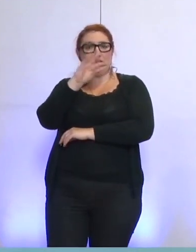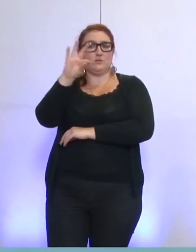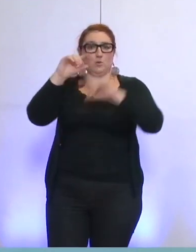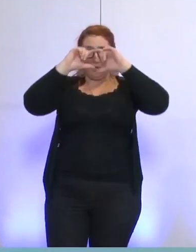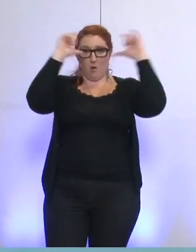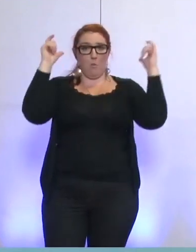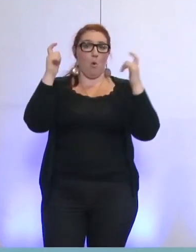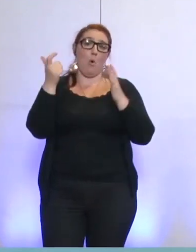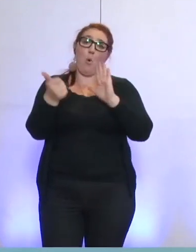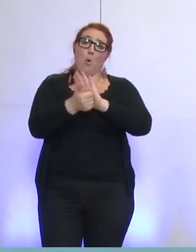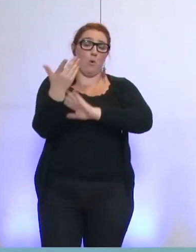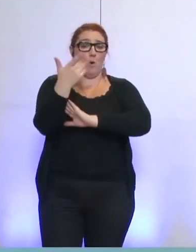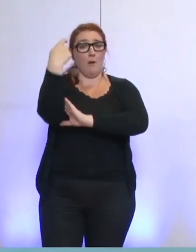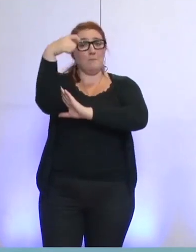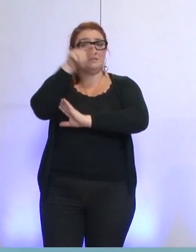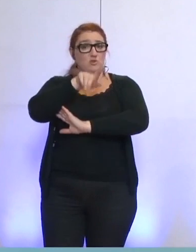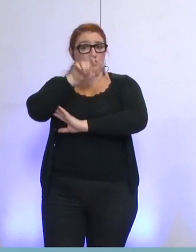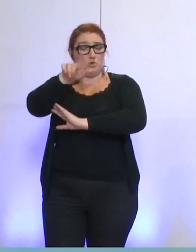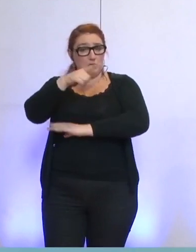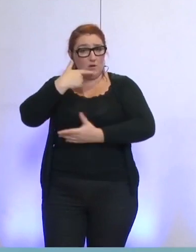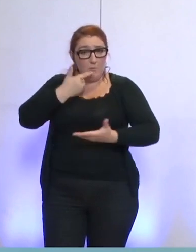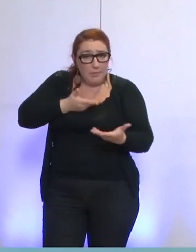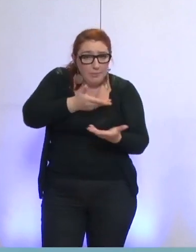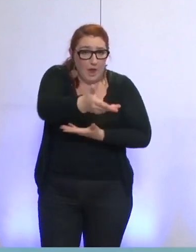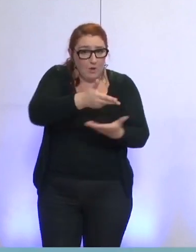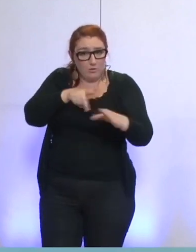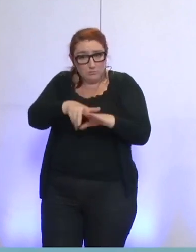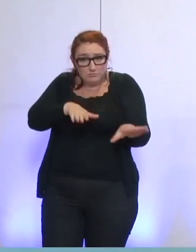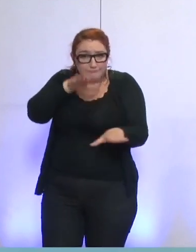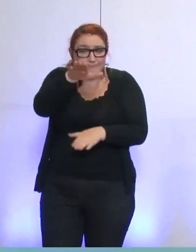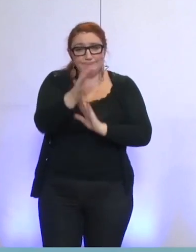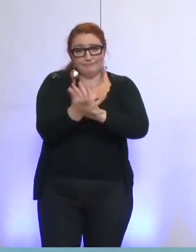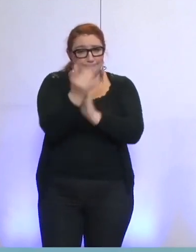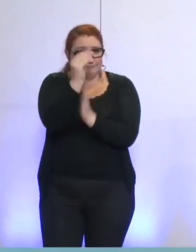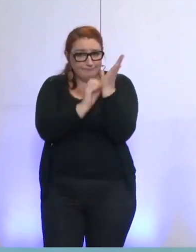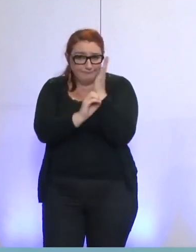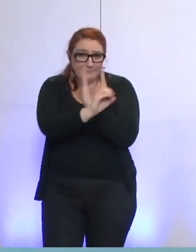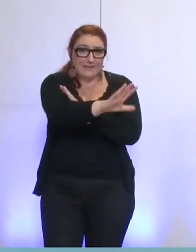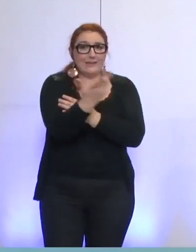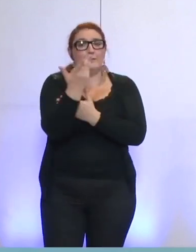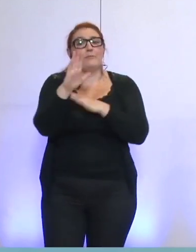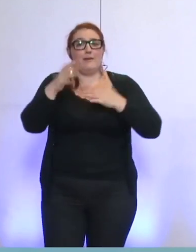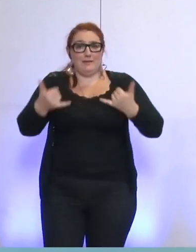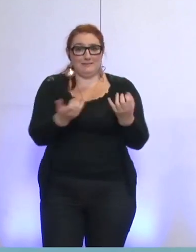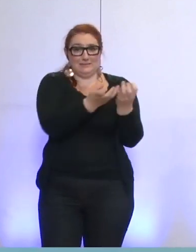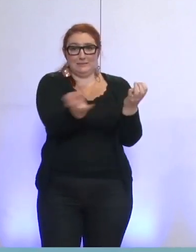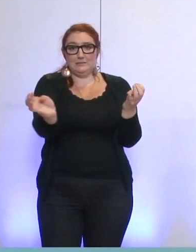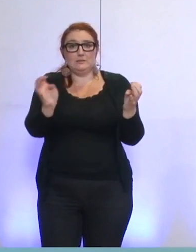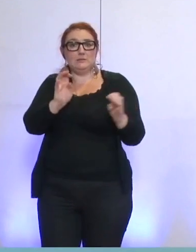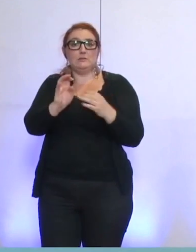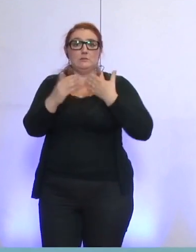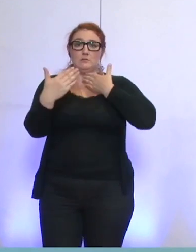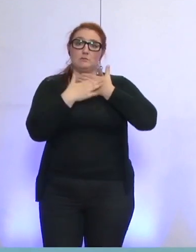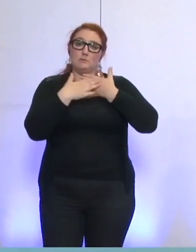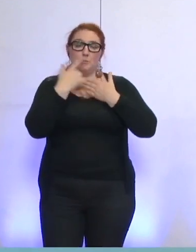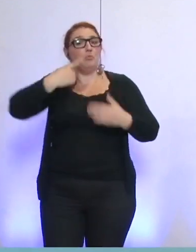a entamé un dialogue et vous a écrit, mais que dans cette enceinte du Conseil municipal, l'interpellation est bien pour le